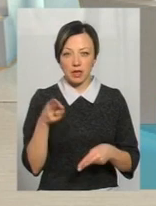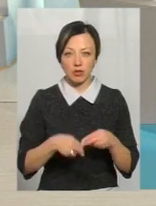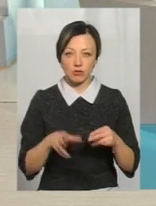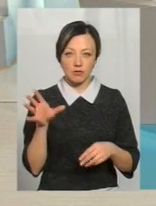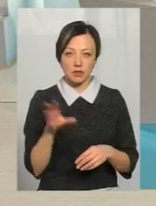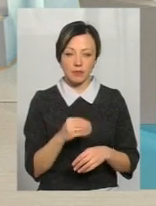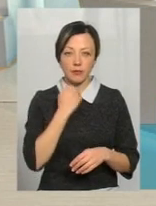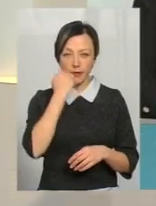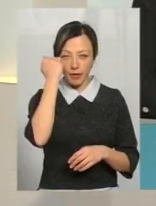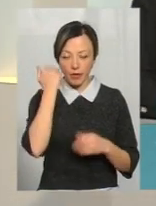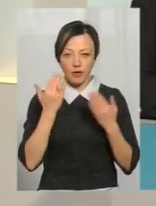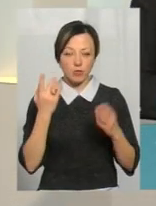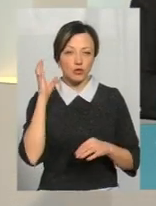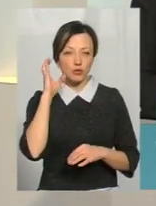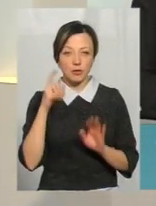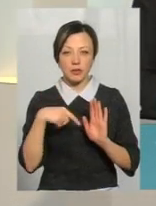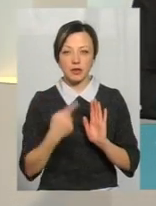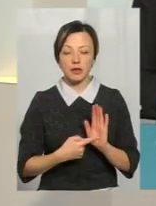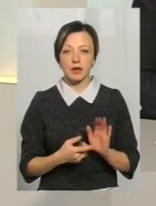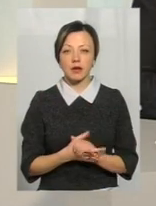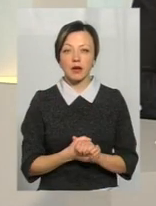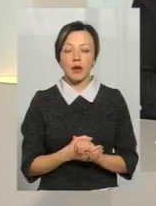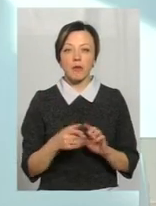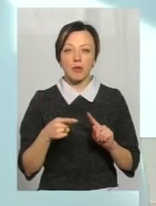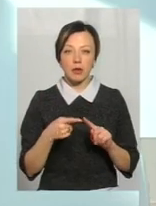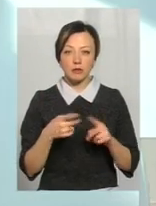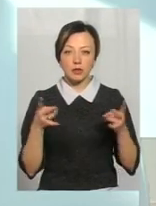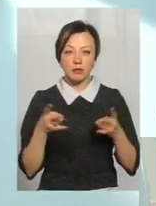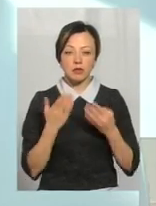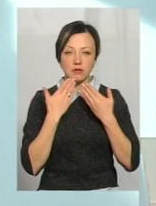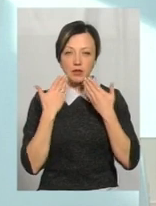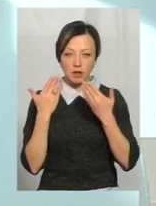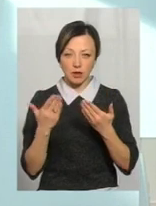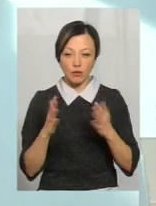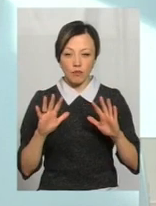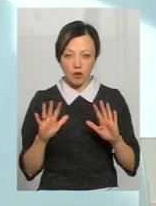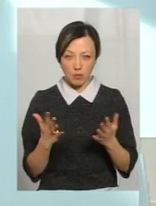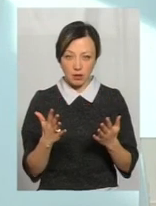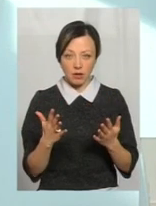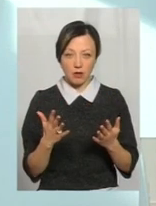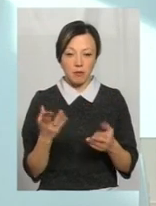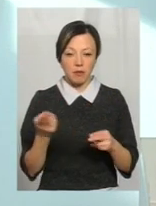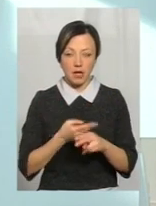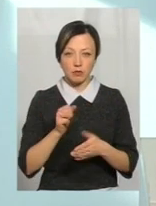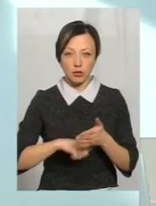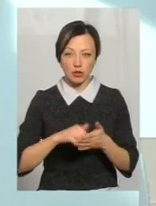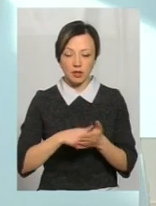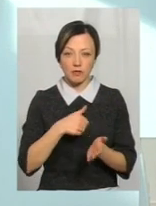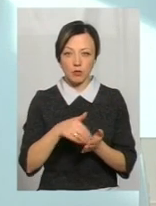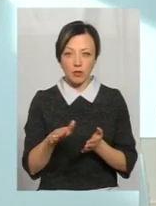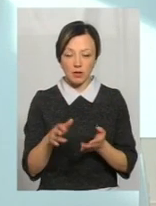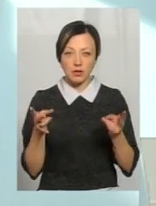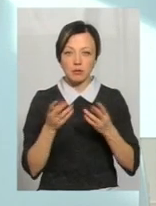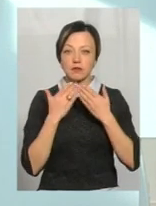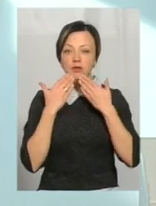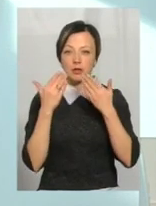все. Дякуємо. Ми почули ваше питання. Ну, по-перше, потрібно звертатися у випадках необґрунтованої відмови в пільговому проїзді.